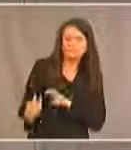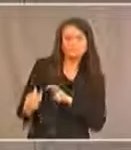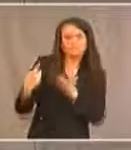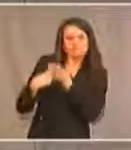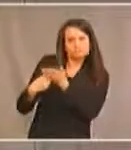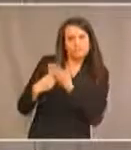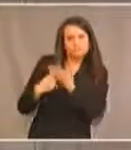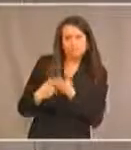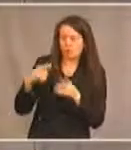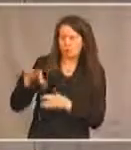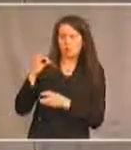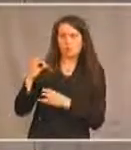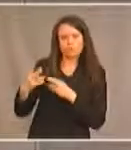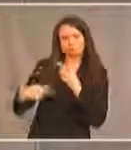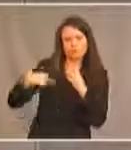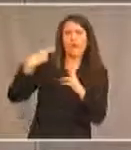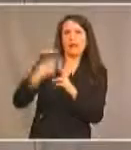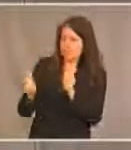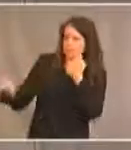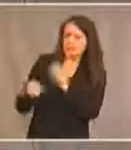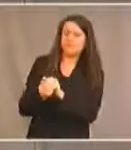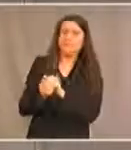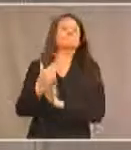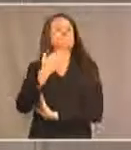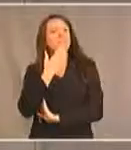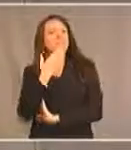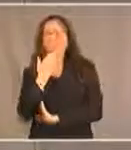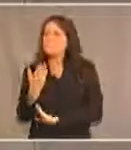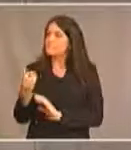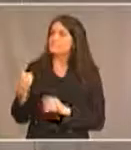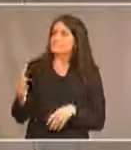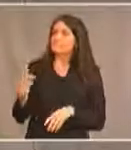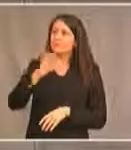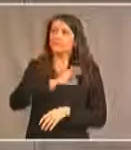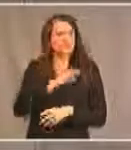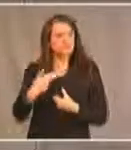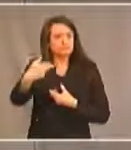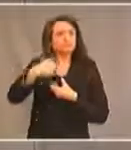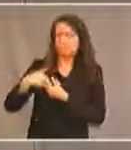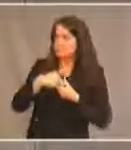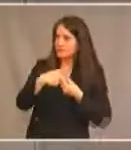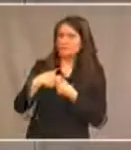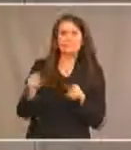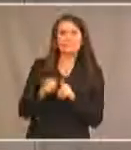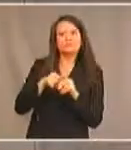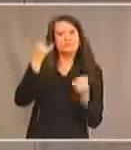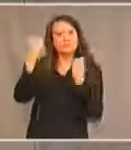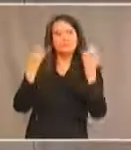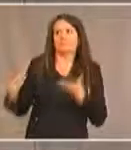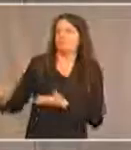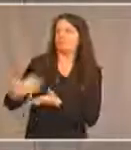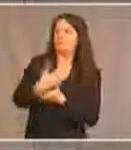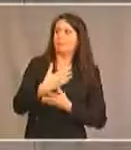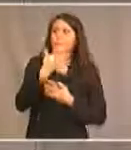conviennent. Alors, merci d'avoir pris la possibilité de participer et de présenter vos idées. Quelle belle